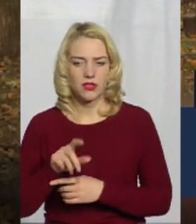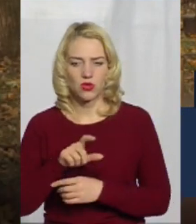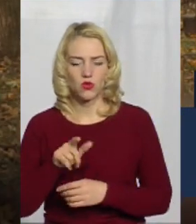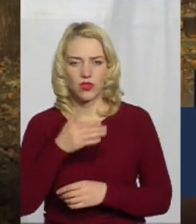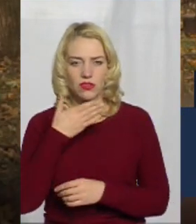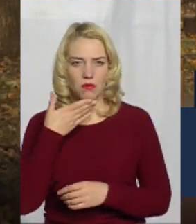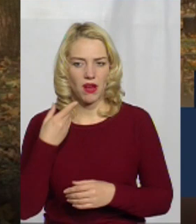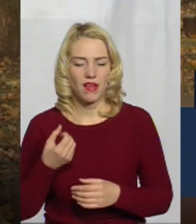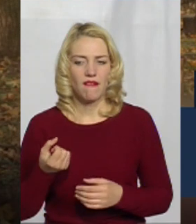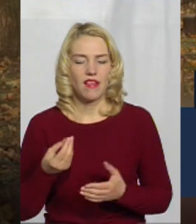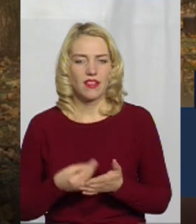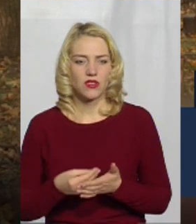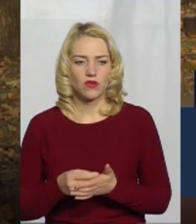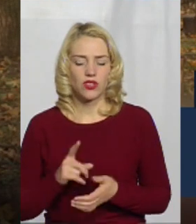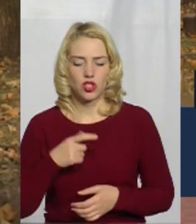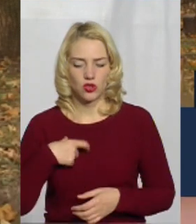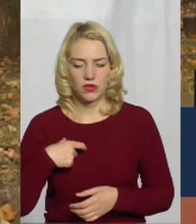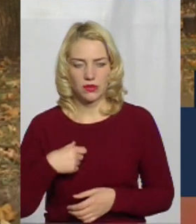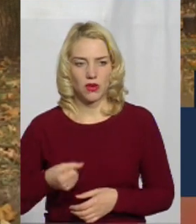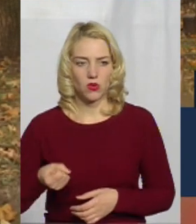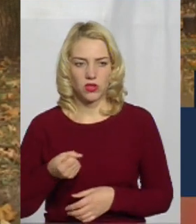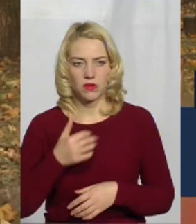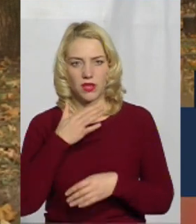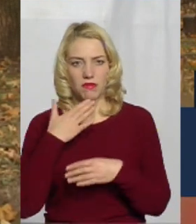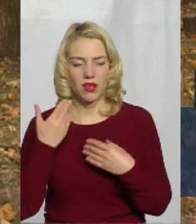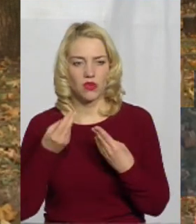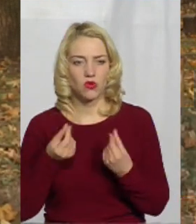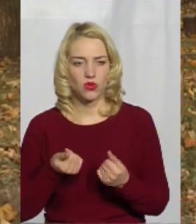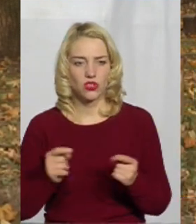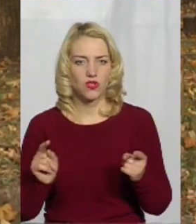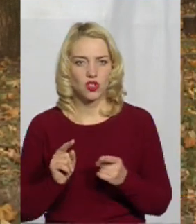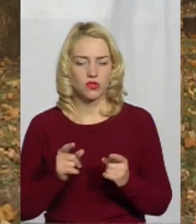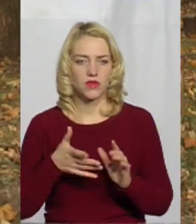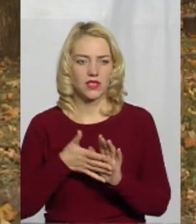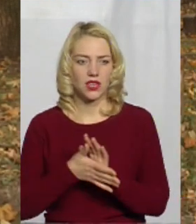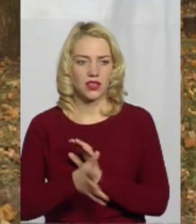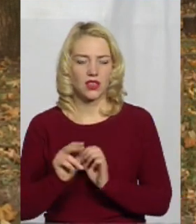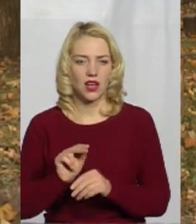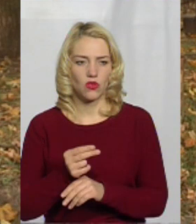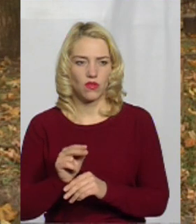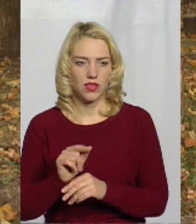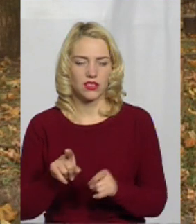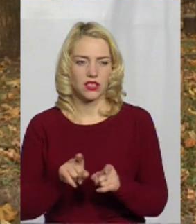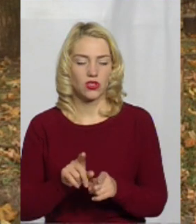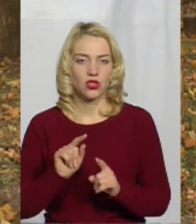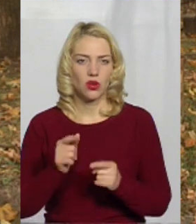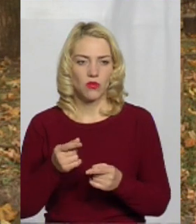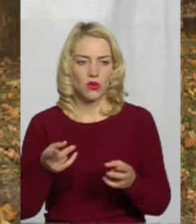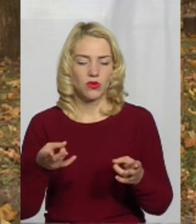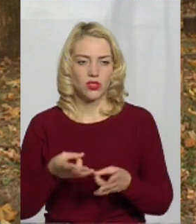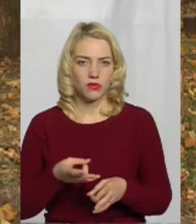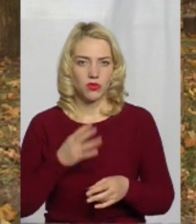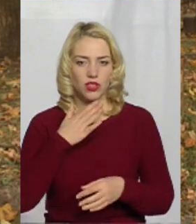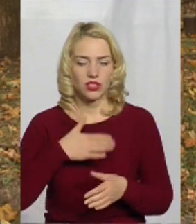себе утримувати. І немає коштів, щоб затрати на лікування також. Тому і потребуємо